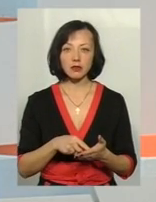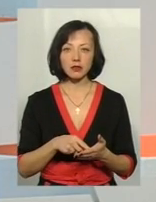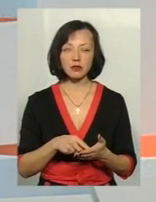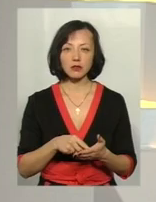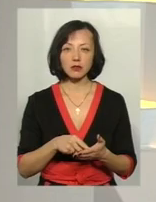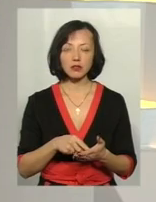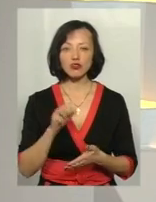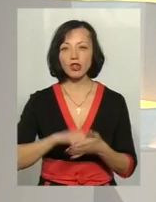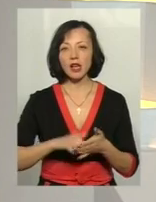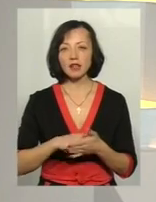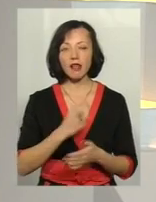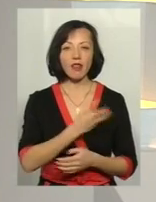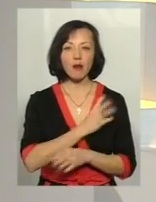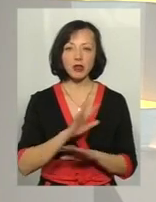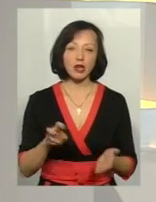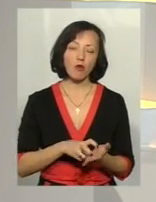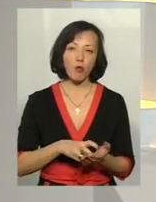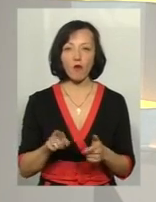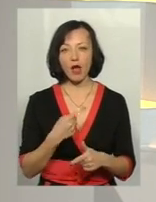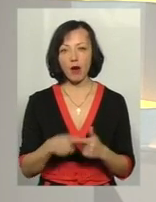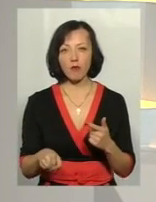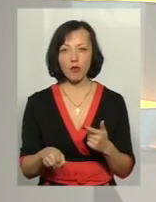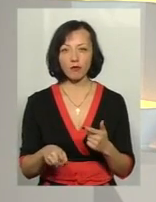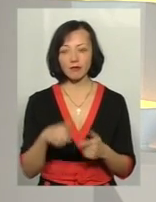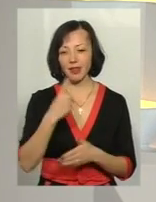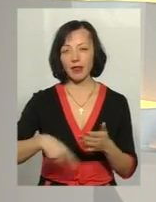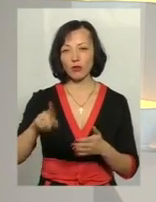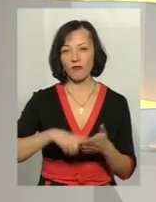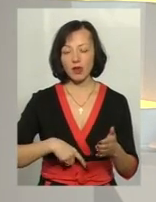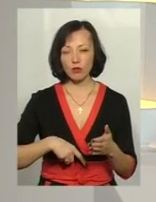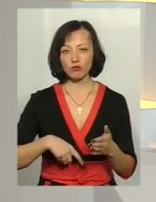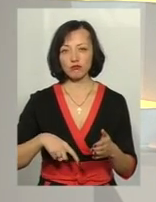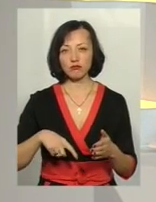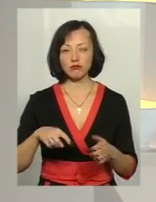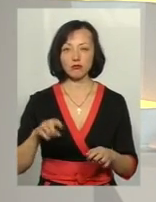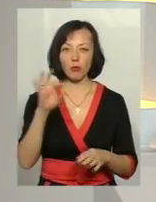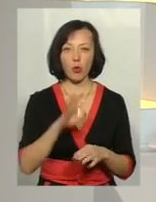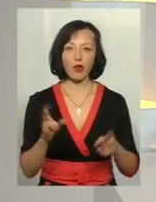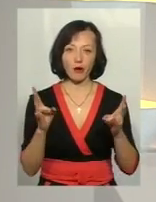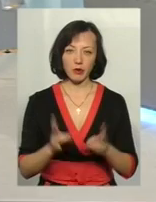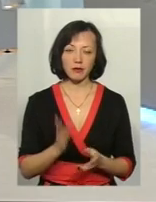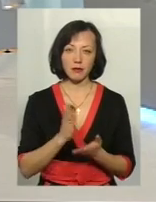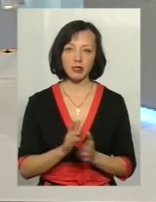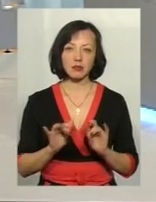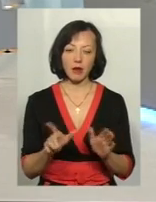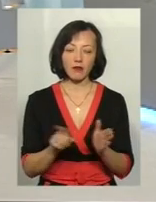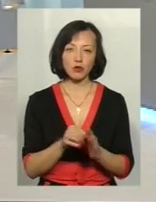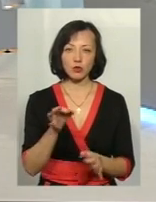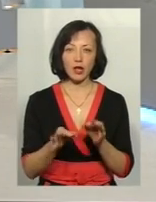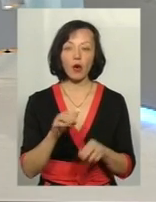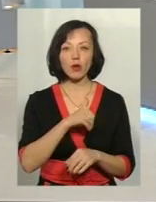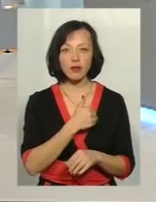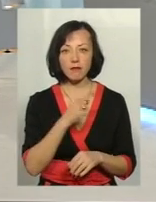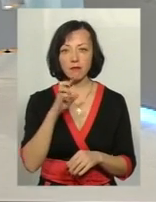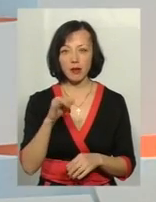небажання, побоювання або скепсис щодо необхідності мати справу суда? Я би